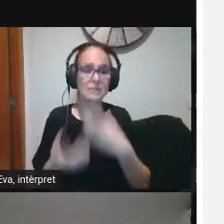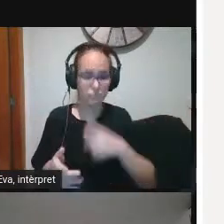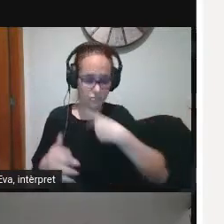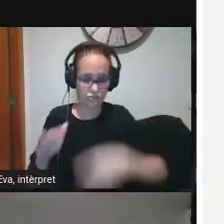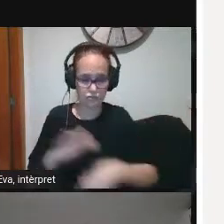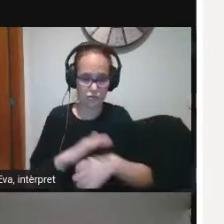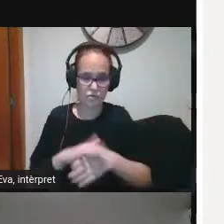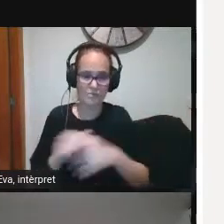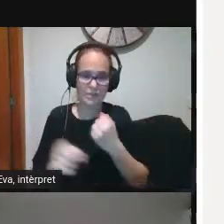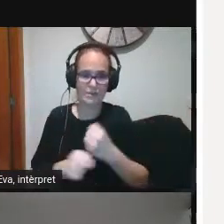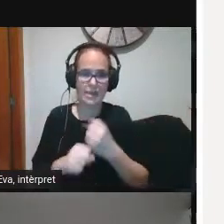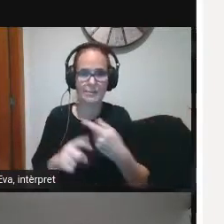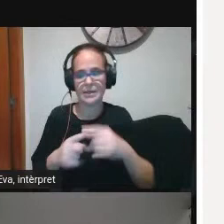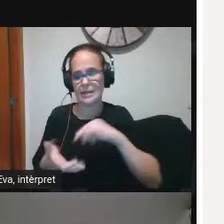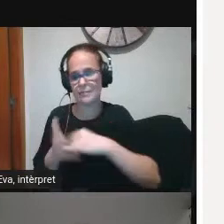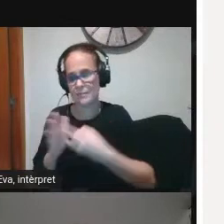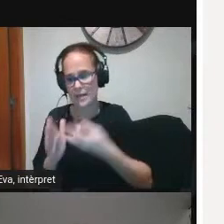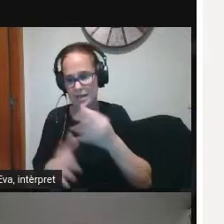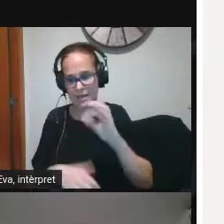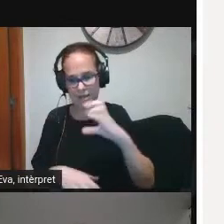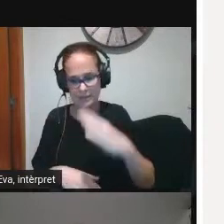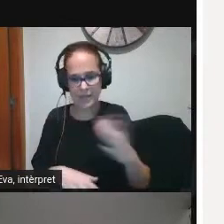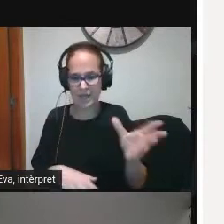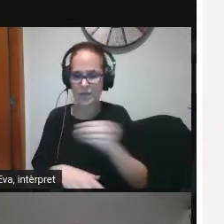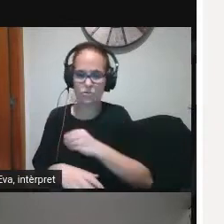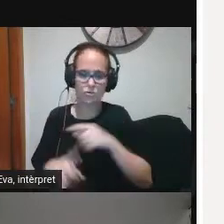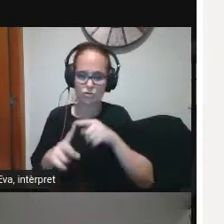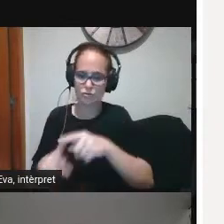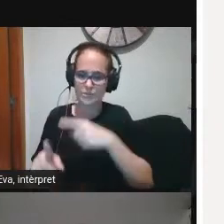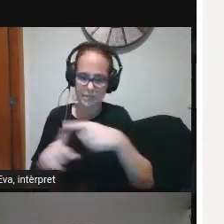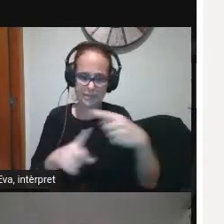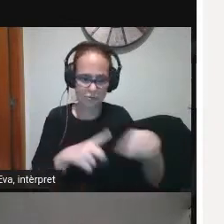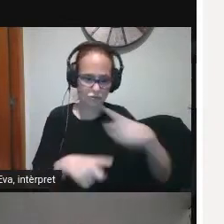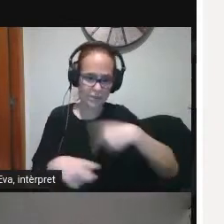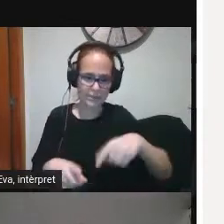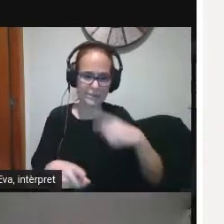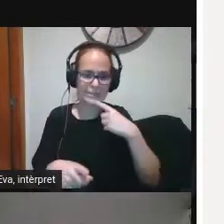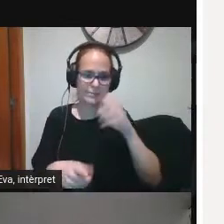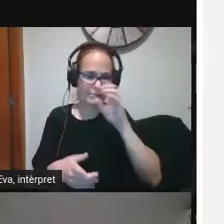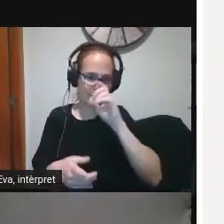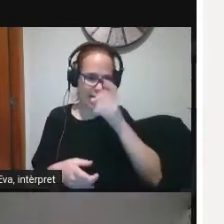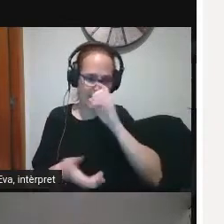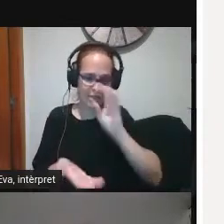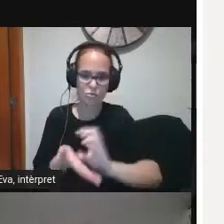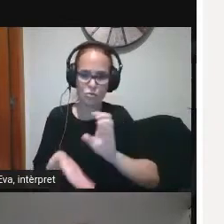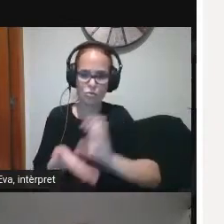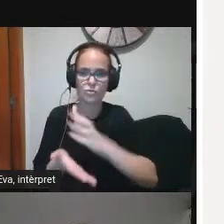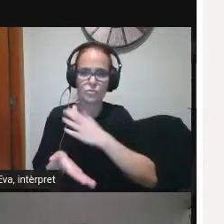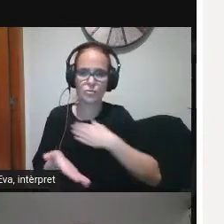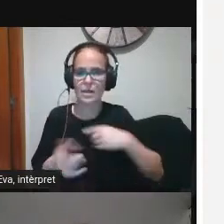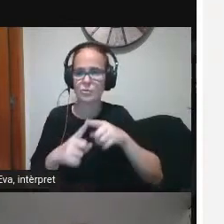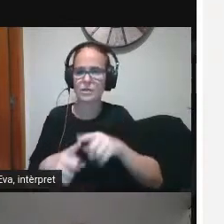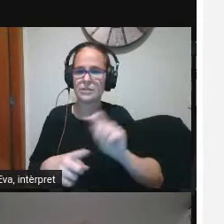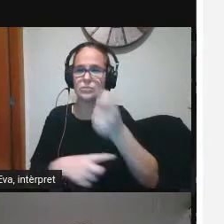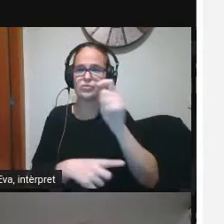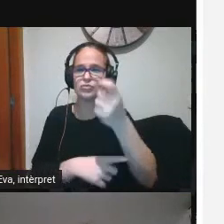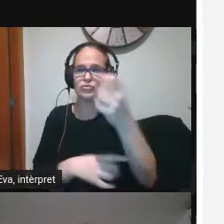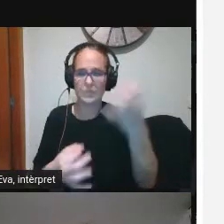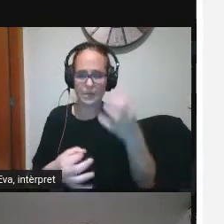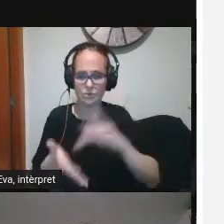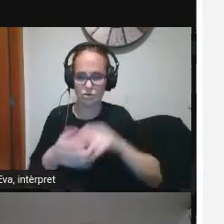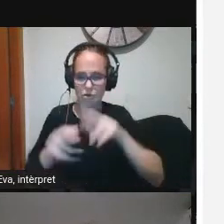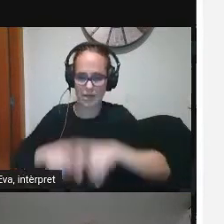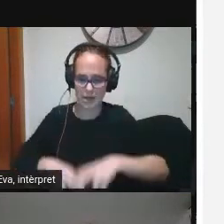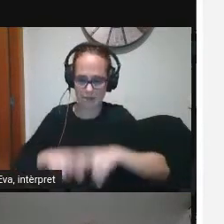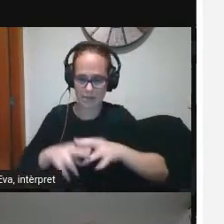perquè el Pla TAC i tots aquests objectius que ens anem marcant curs a curs doncs s'han d'anar revisant i s'han d'anar a fer